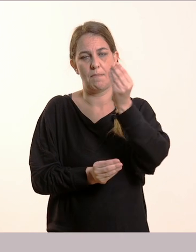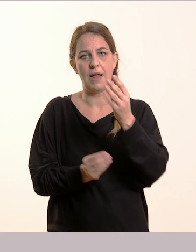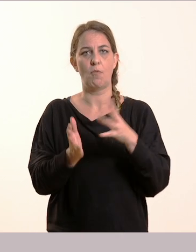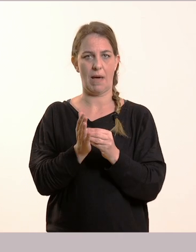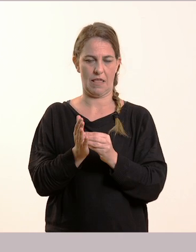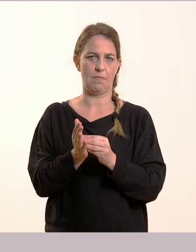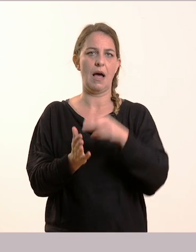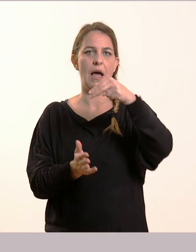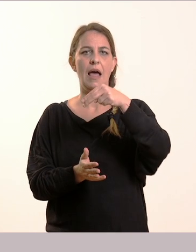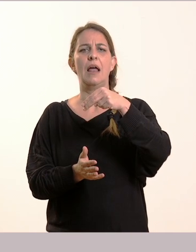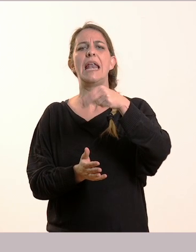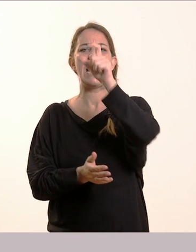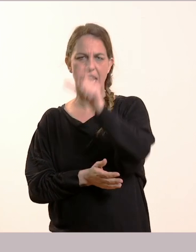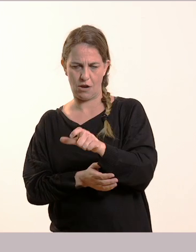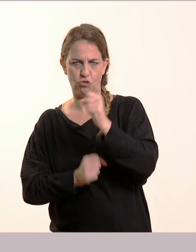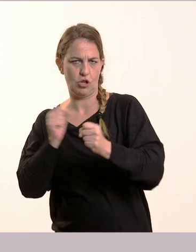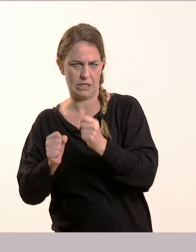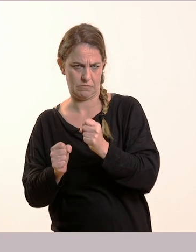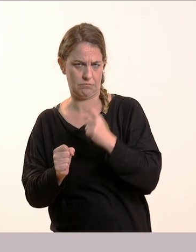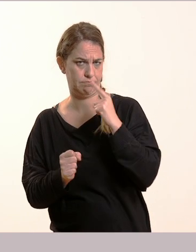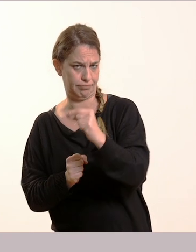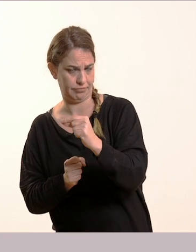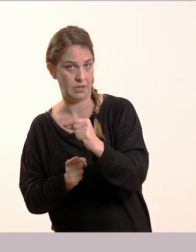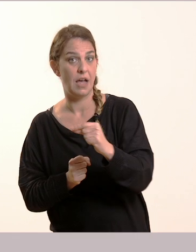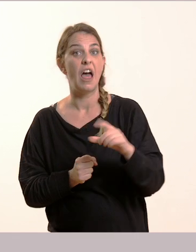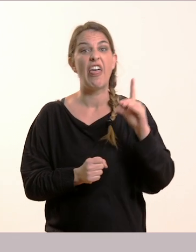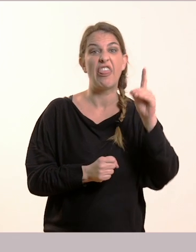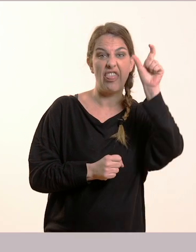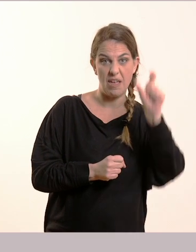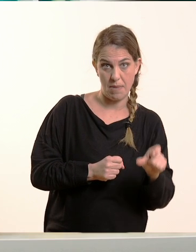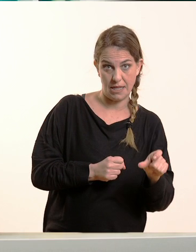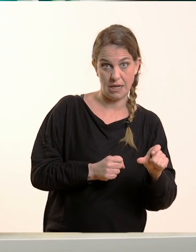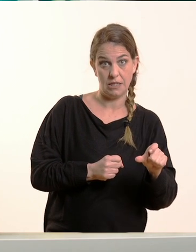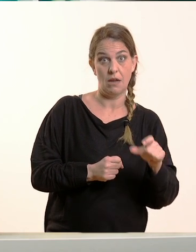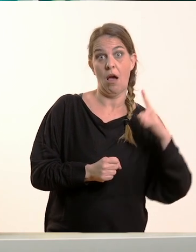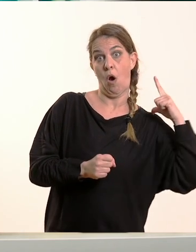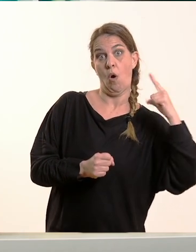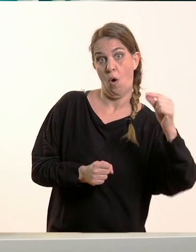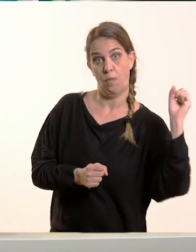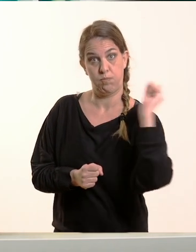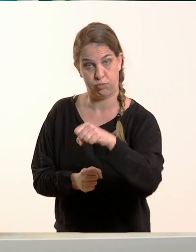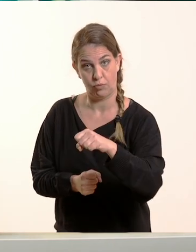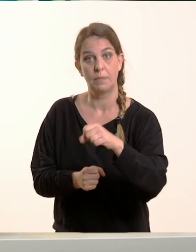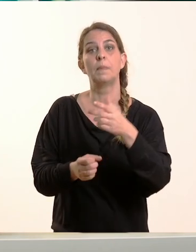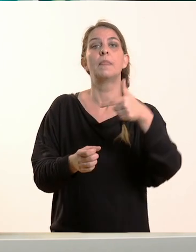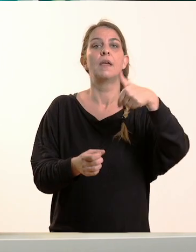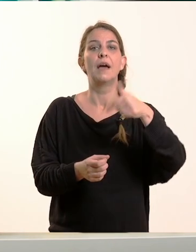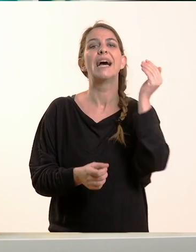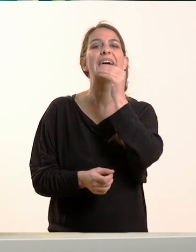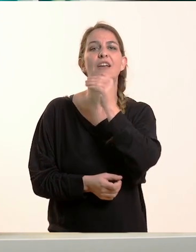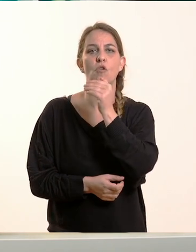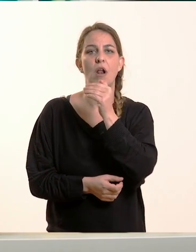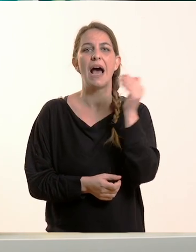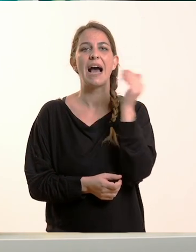Ο Δημήτρης τρέχει πιο γρήγορα. Τι θα πούμε. Ο Δημήτρης τρέχει γρήγορότερα από τον Νίκο.